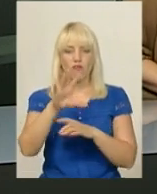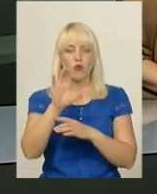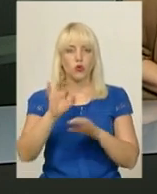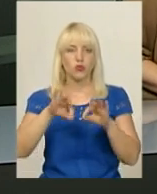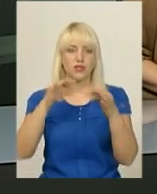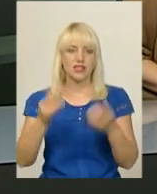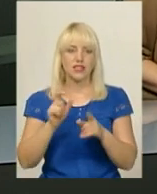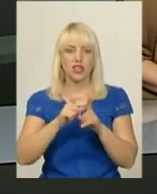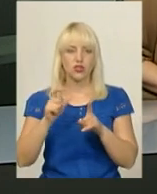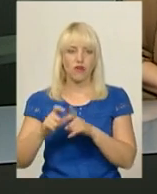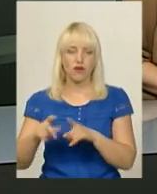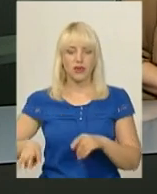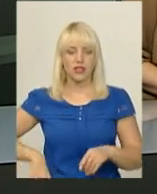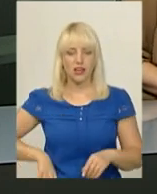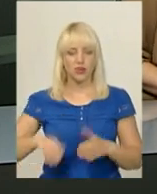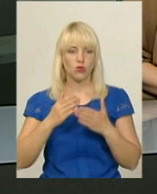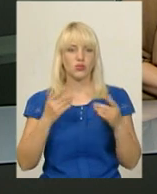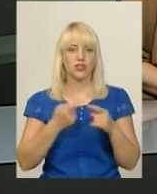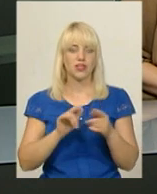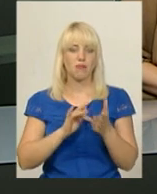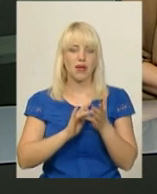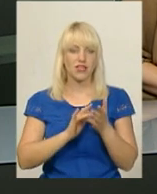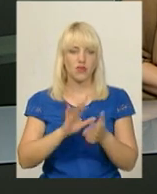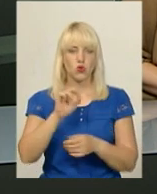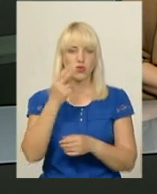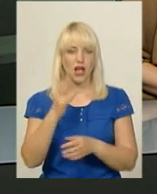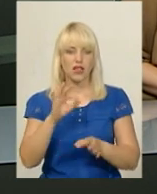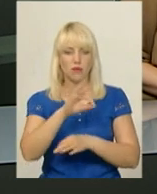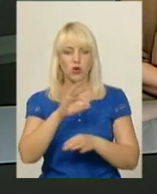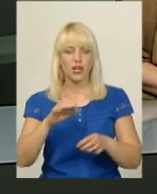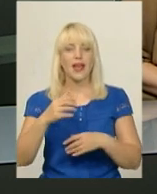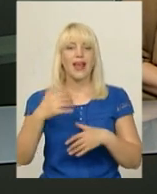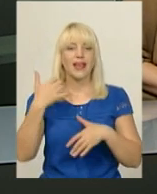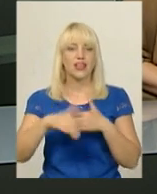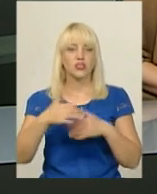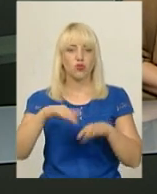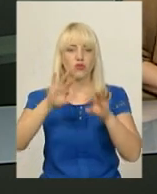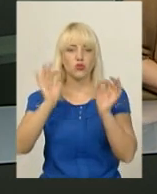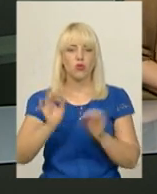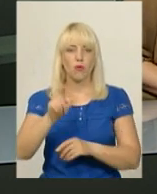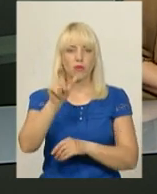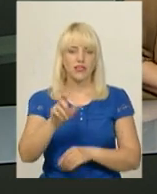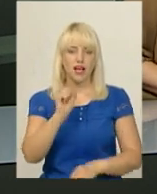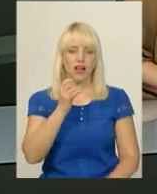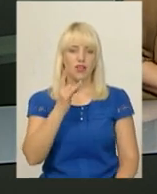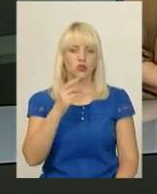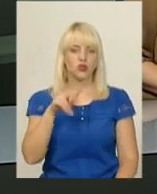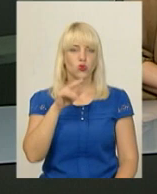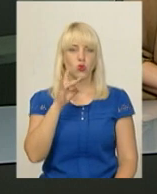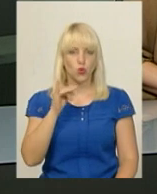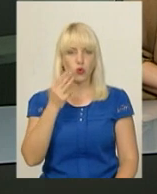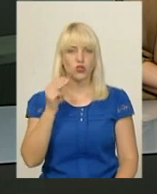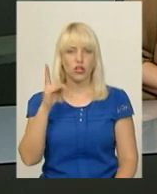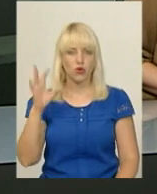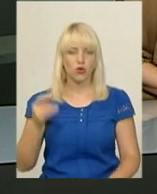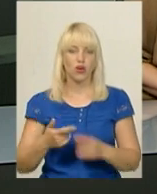директору музею Віталія Савіна, це мандрівний соціальний проект херсонського митця Олександра Андрюшченка. Раніше світлини демонстрували